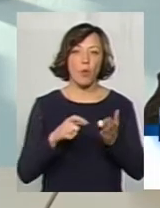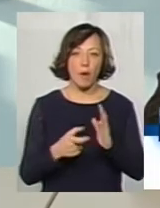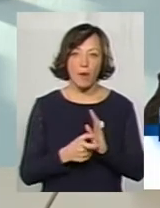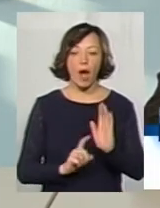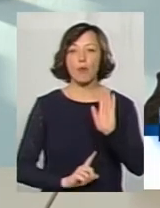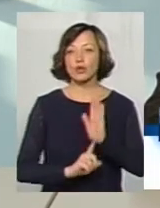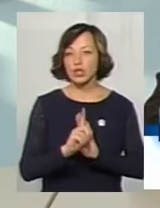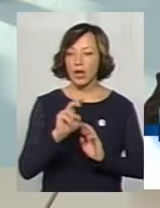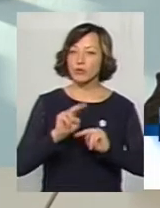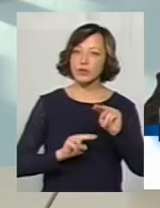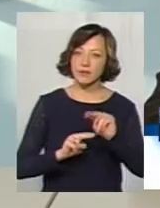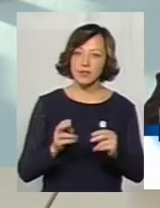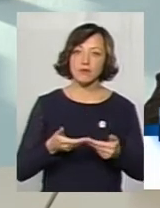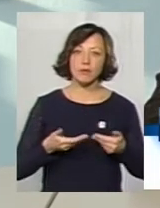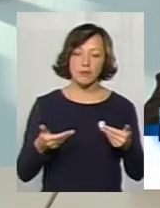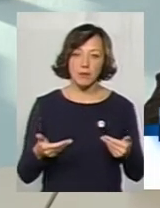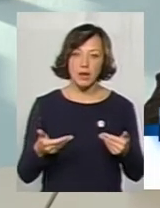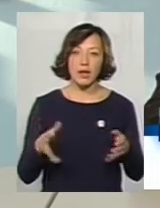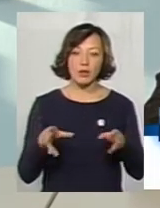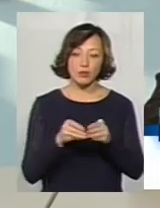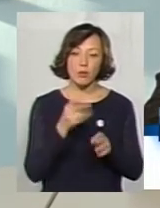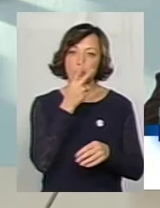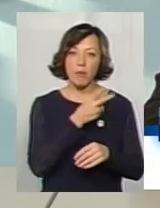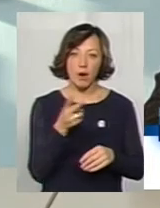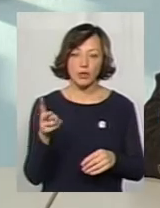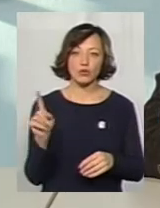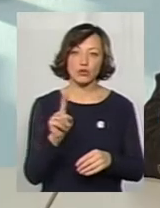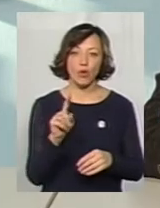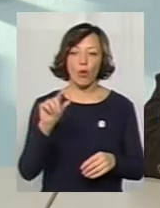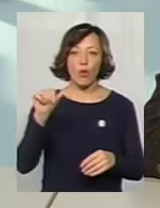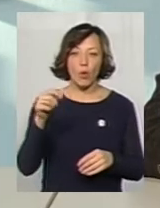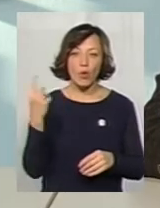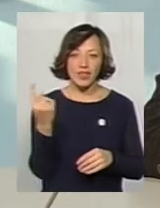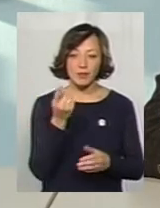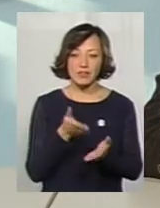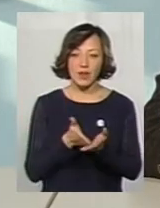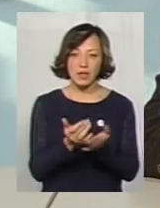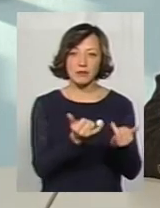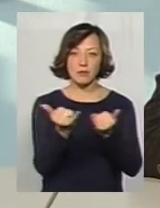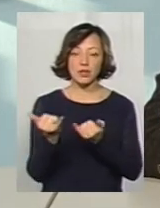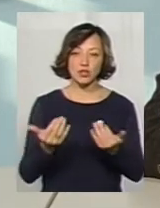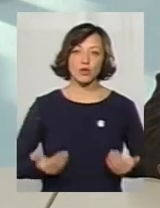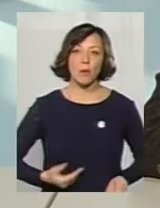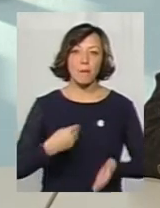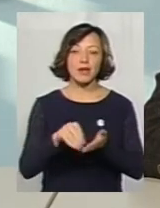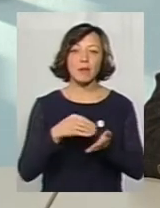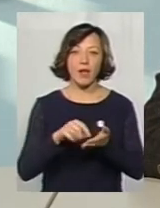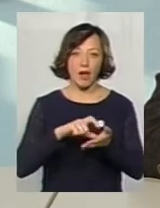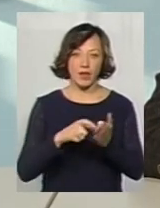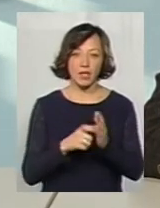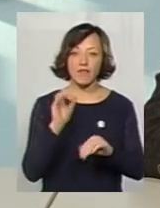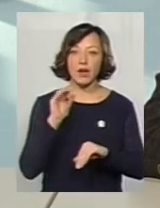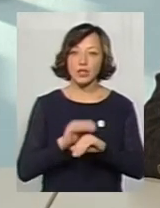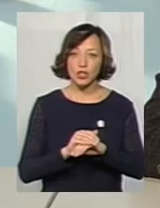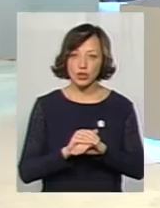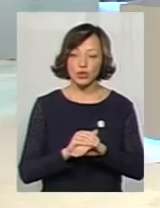Починаючи будівництво, ми заразом з тим побачили, що одним з варіантів забезпечення житлом буде придбання квартир. Тому що фактично